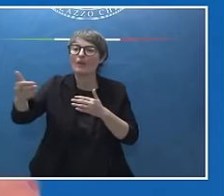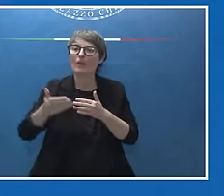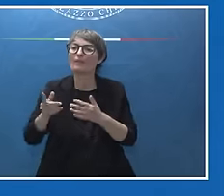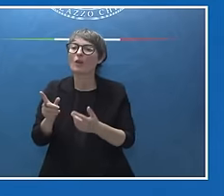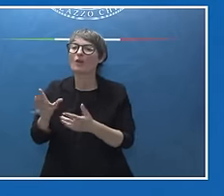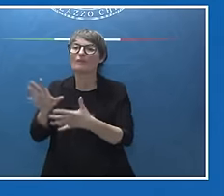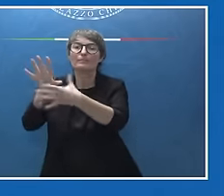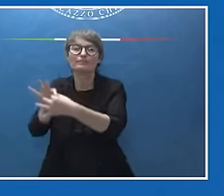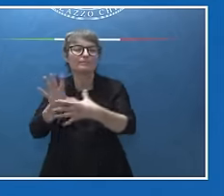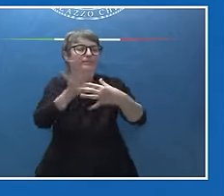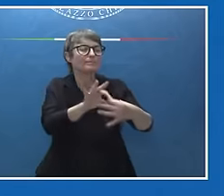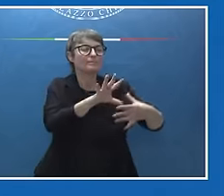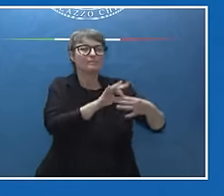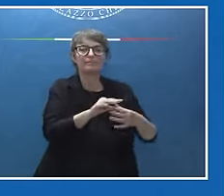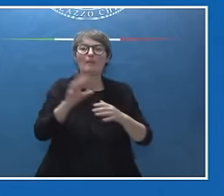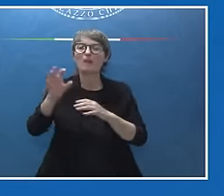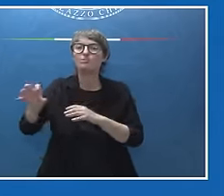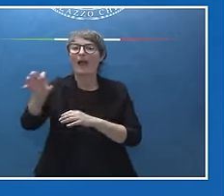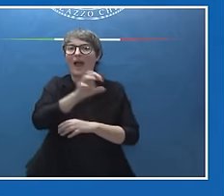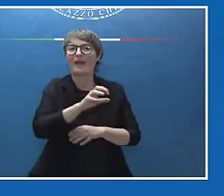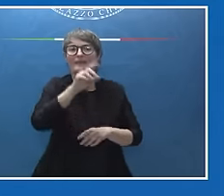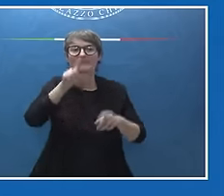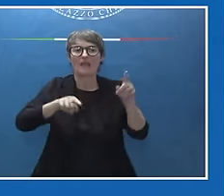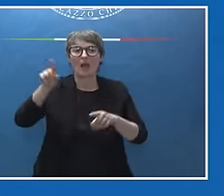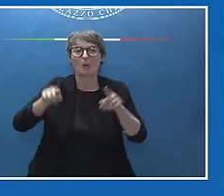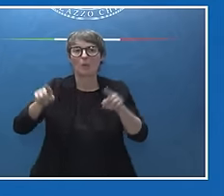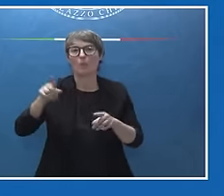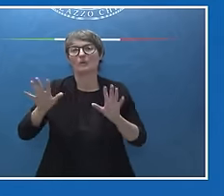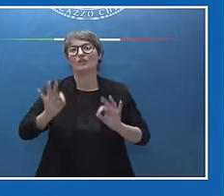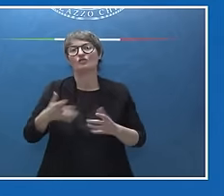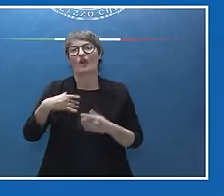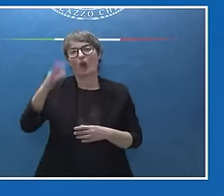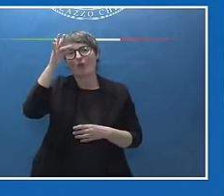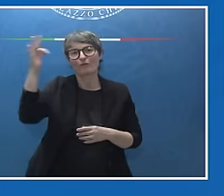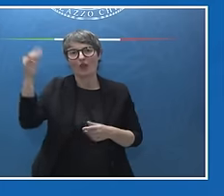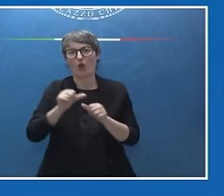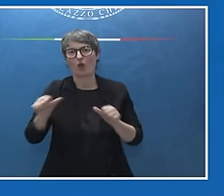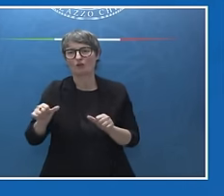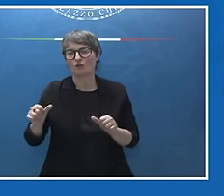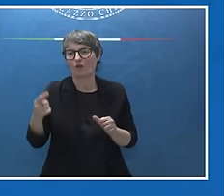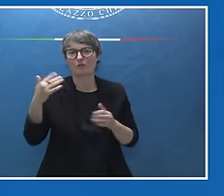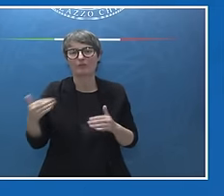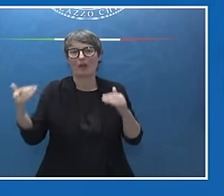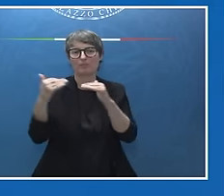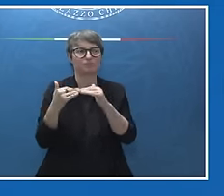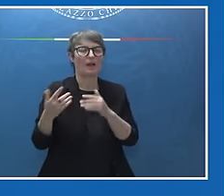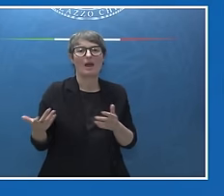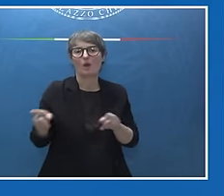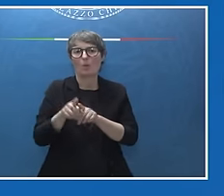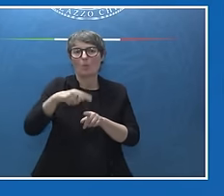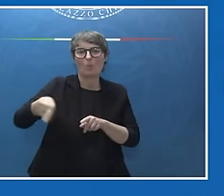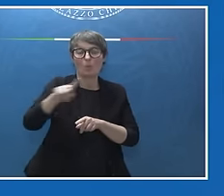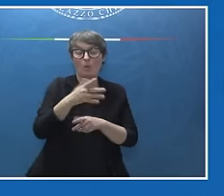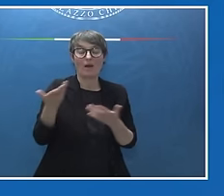diciamo, like-minded. E è un lavoro che chiaramente stiamo facendo anche con il Giappone, mentre ovviamente sulla